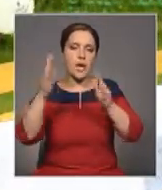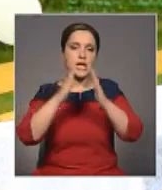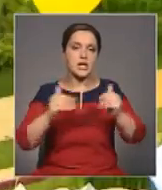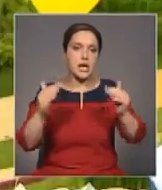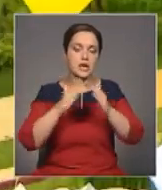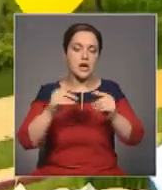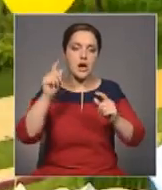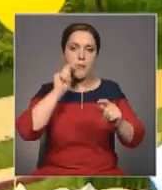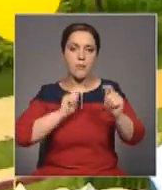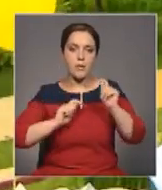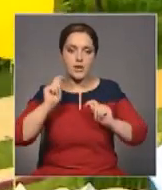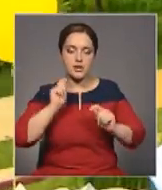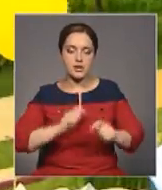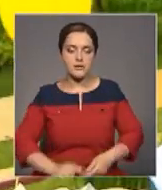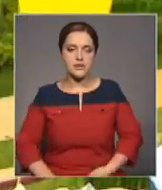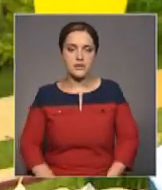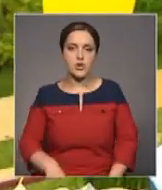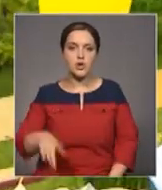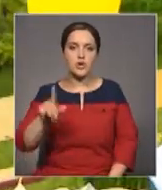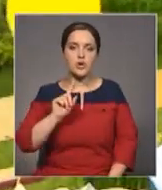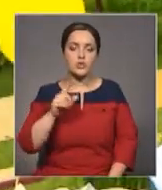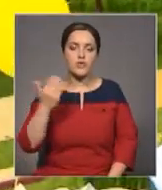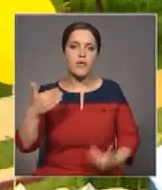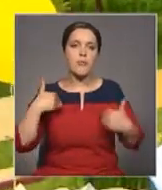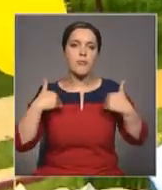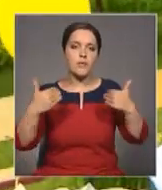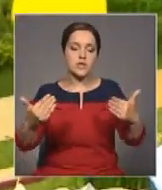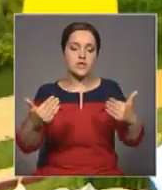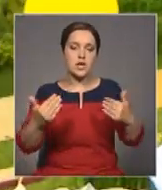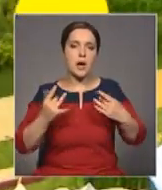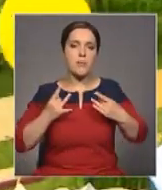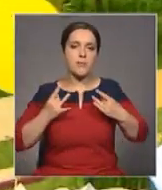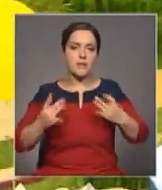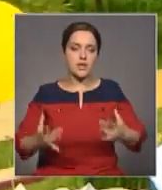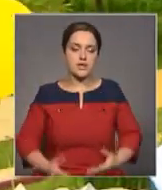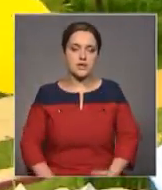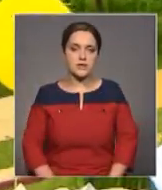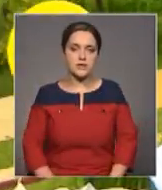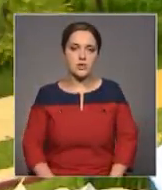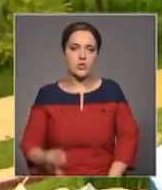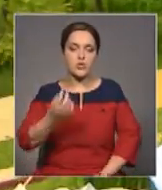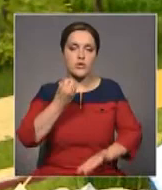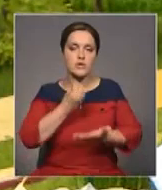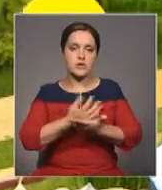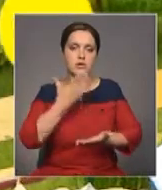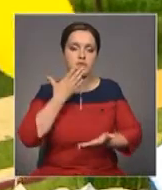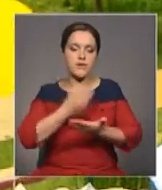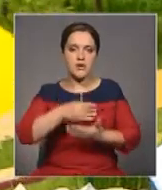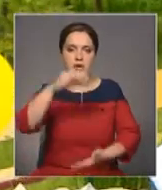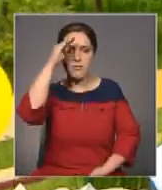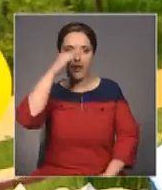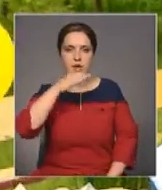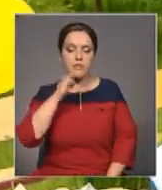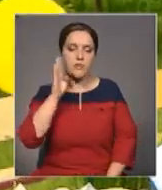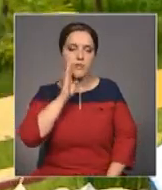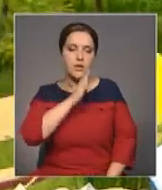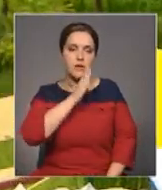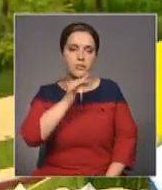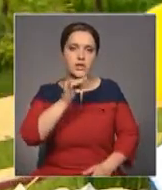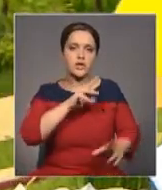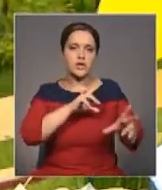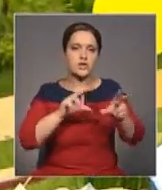большие подарки. Что ты пожелаешь деткам всем в день 1 июня? Наверное, ценить своих родителей, быть счастливыми